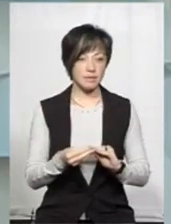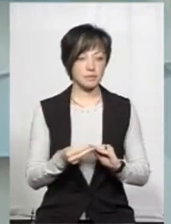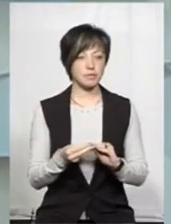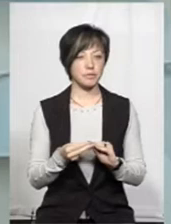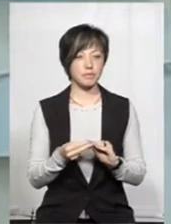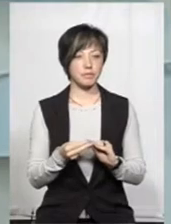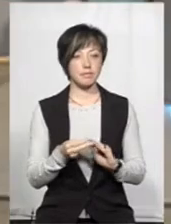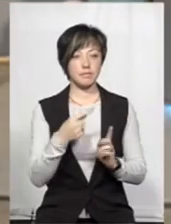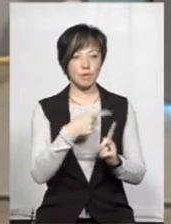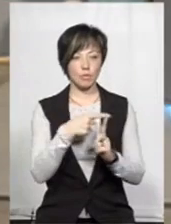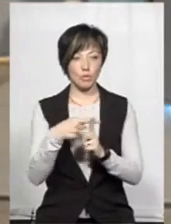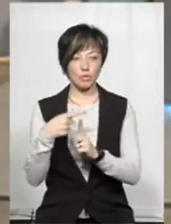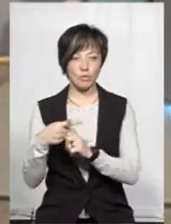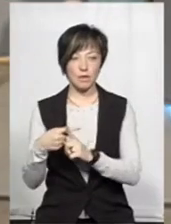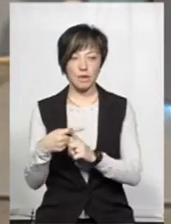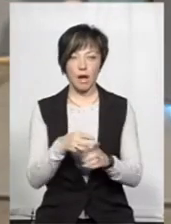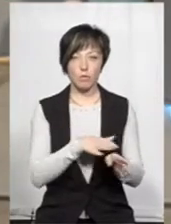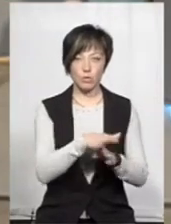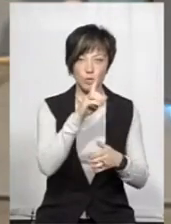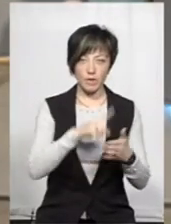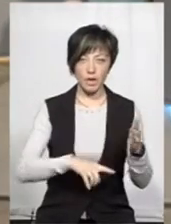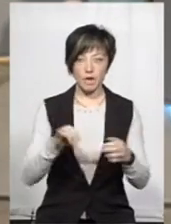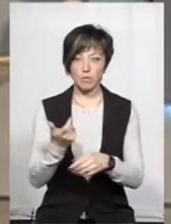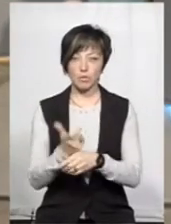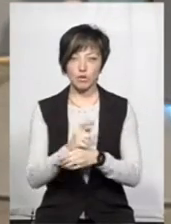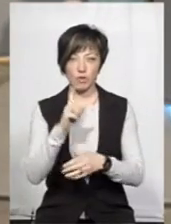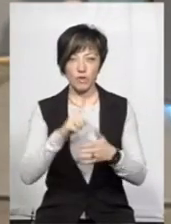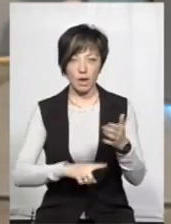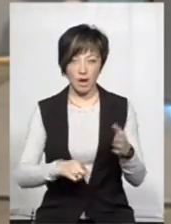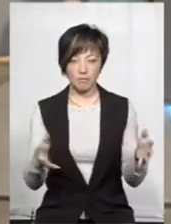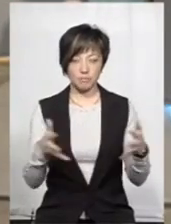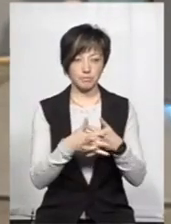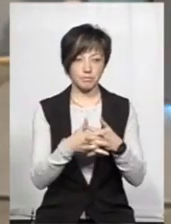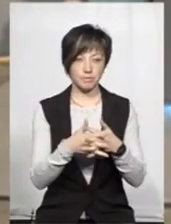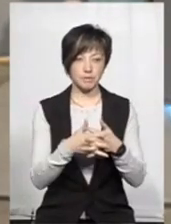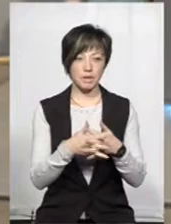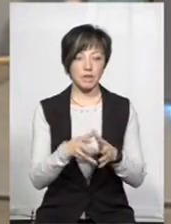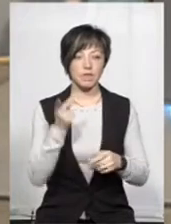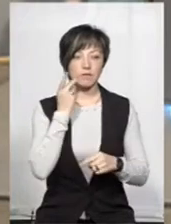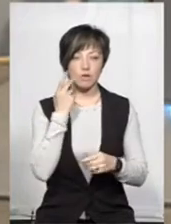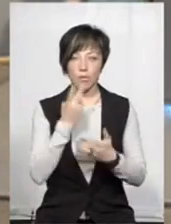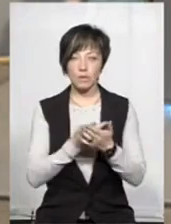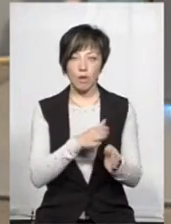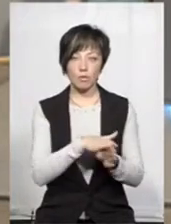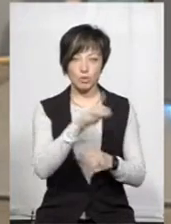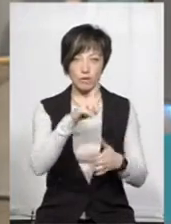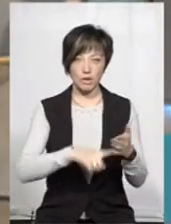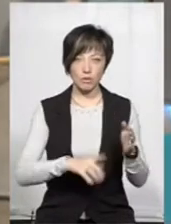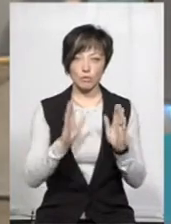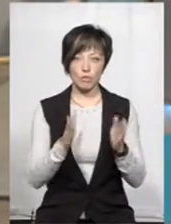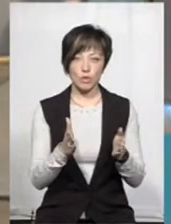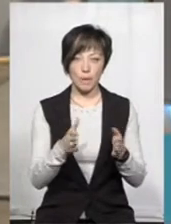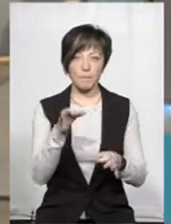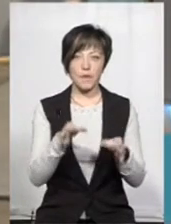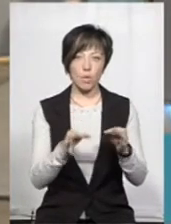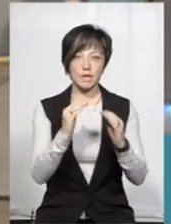плюсувати оцей показник абсолютно довіряю і більше довіряю, ну, тому що зазвичай показник абсолютно довіри, він буде